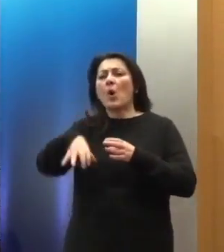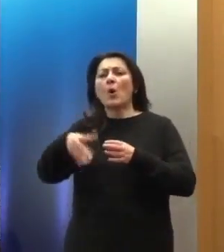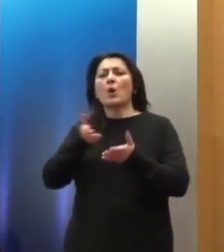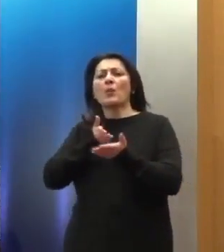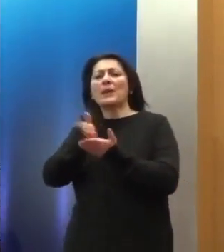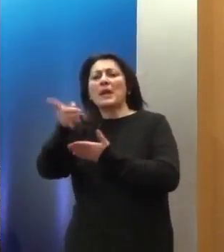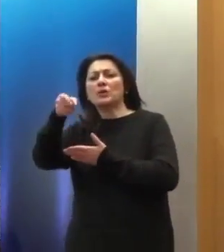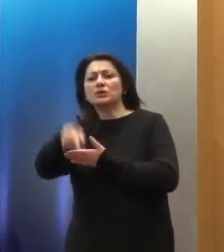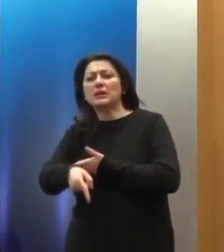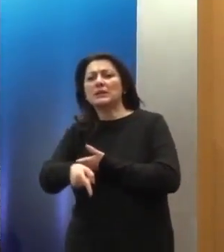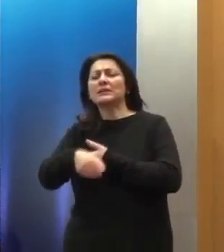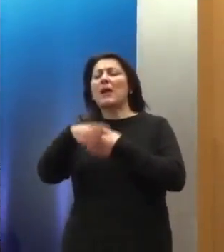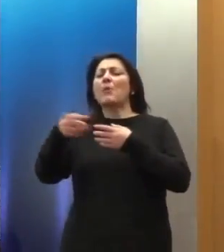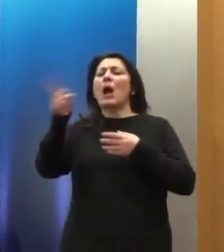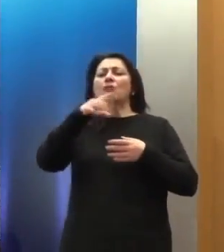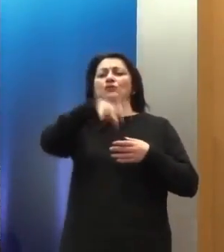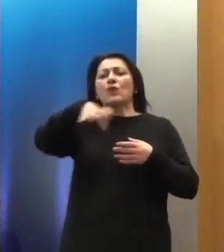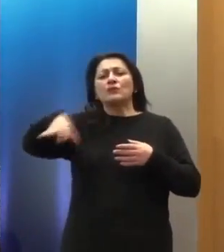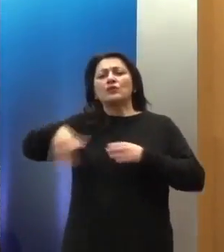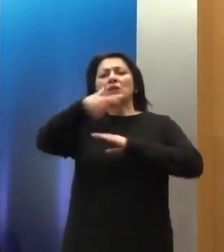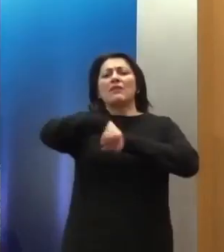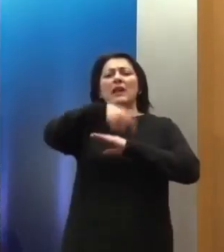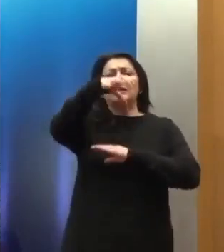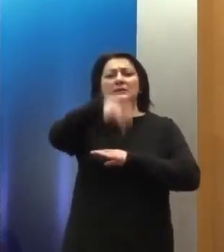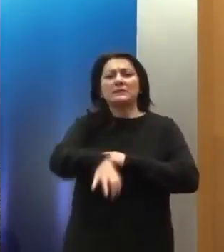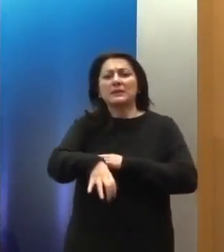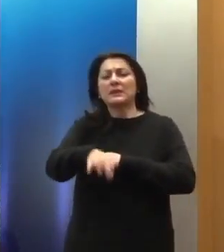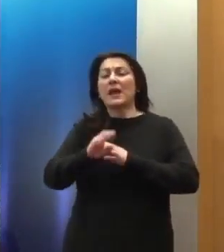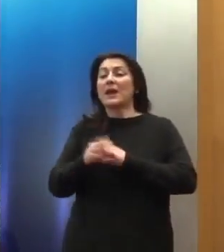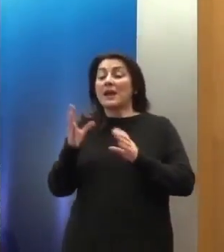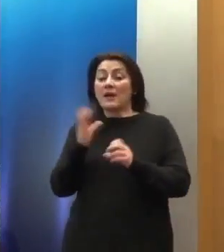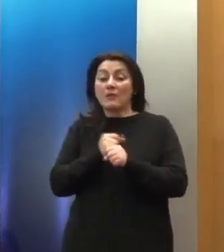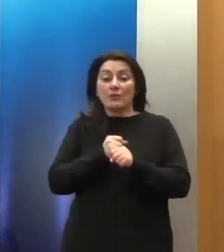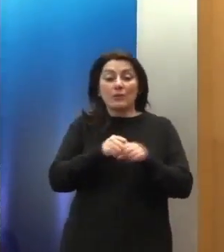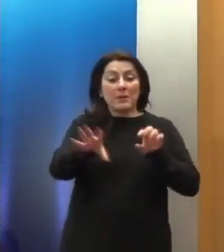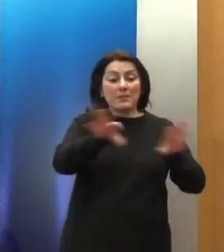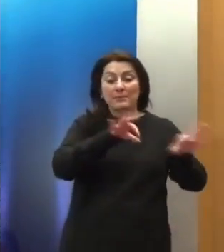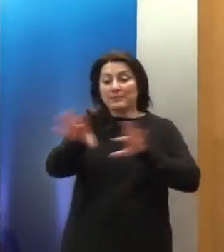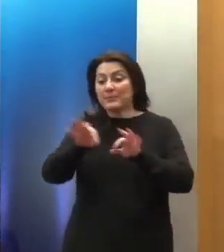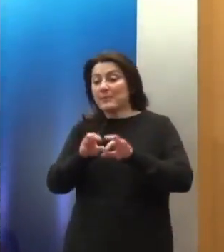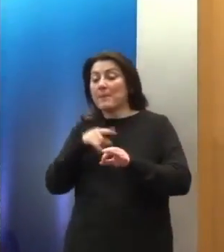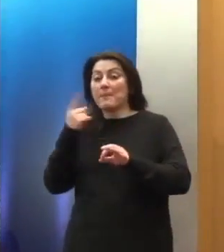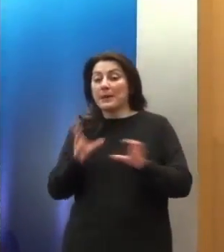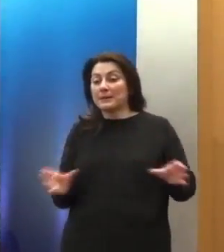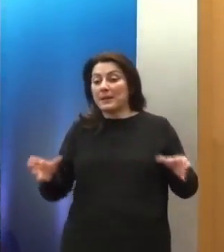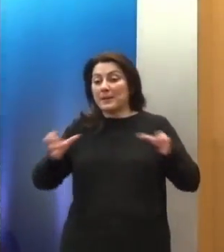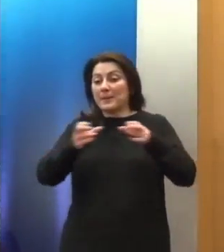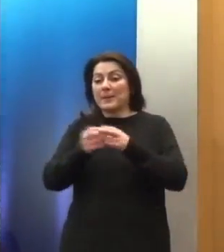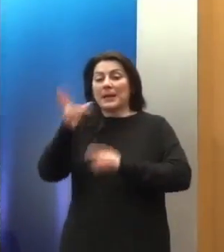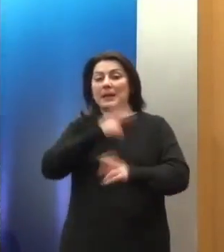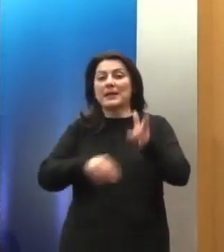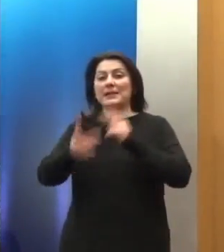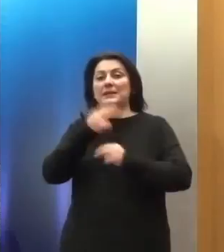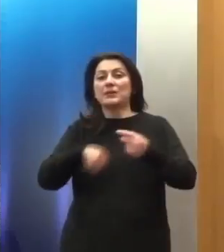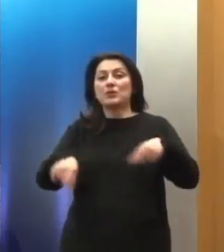από τα όργανα τα ίδια, από τα δικαστήρια, να βρεθούν και να συζητήσουν μαζί και νομίζω ότι ήταν πάρα πολύ